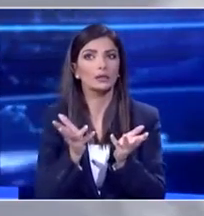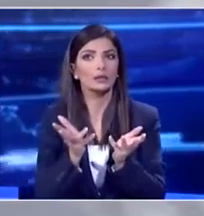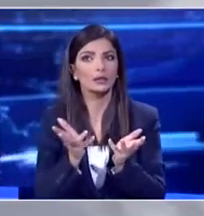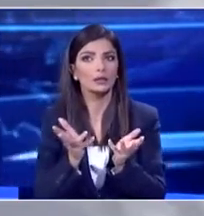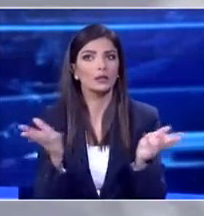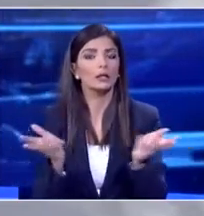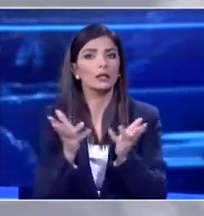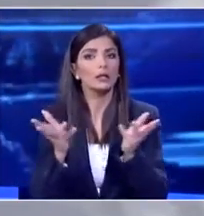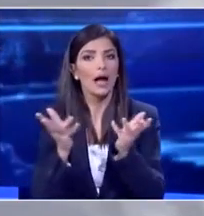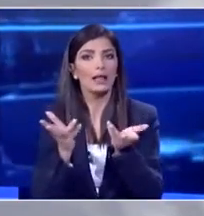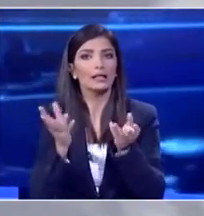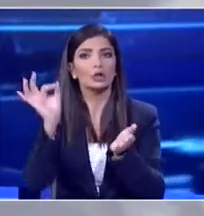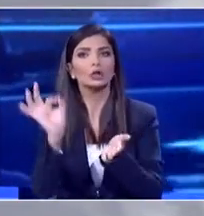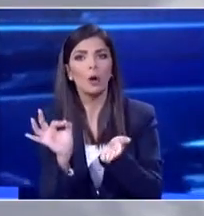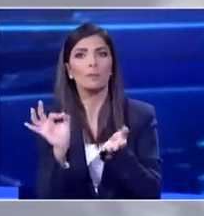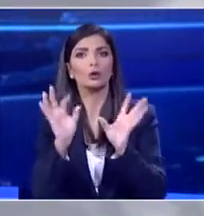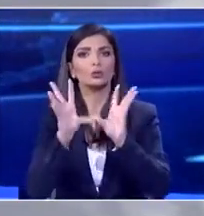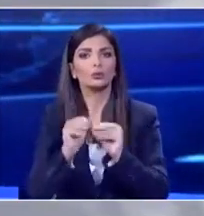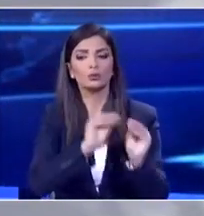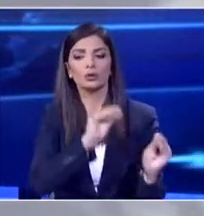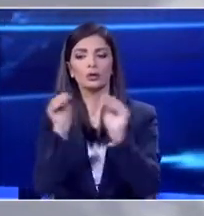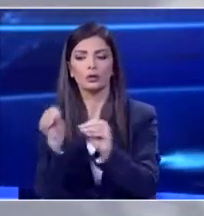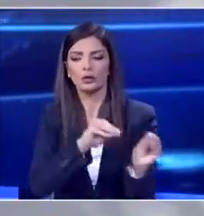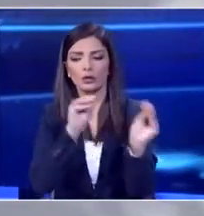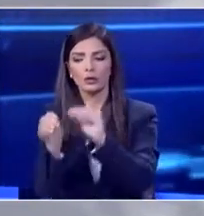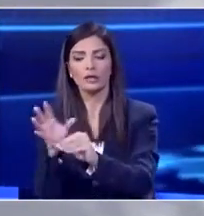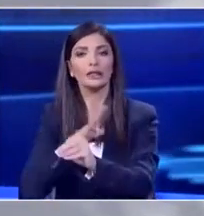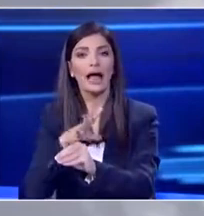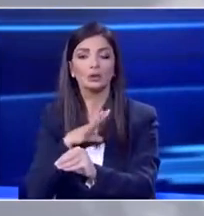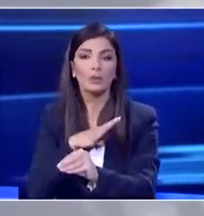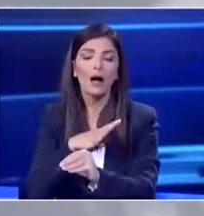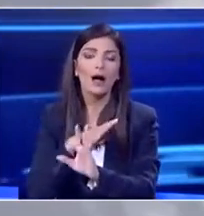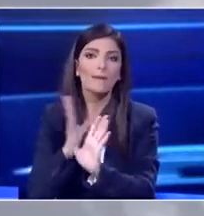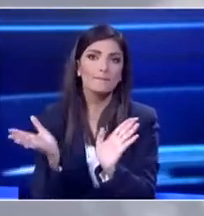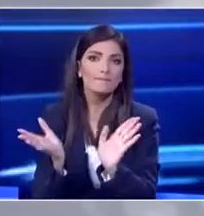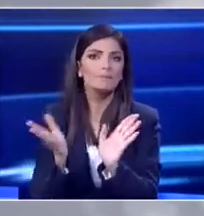κλινική σε καραντίνα και να ημερωθούν και όλοι που εργάζονται στην κλινική και να γίνει και μια